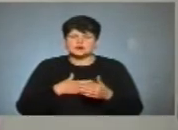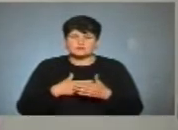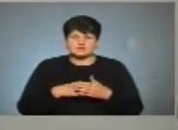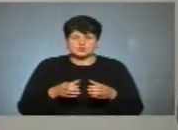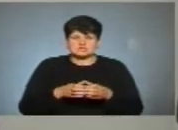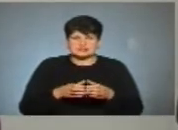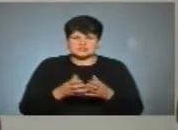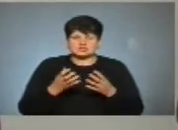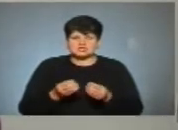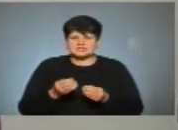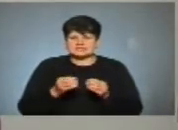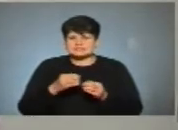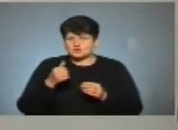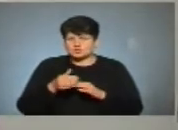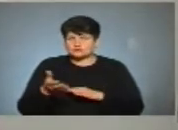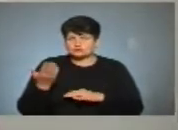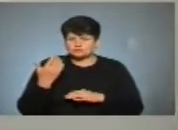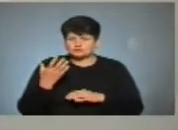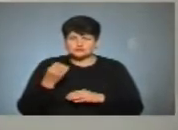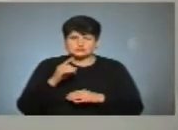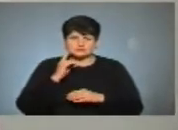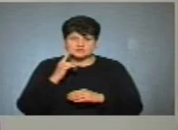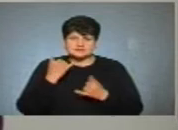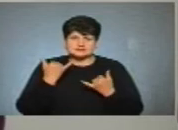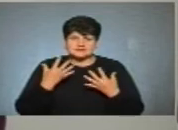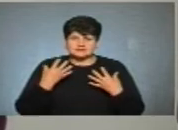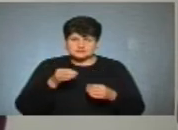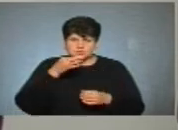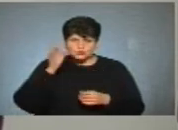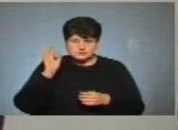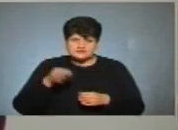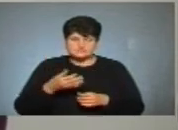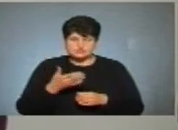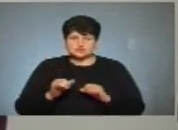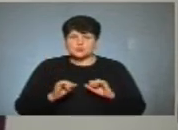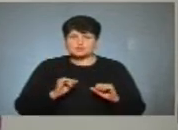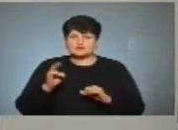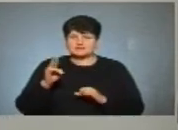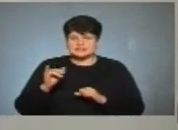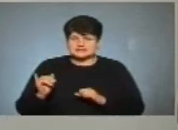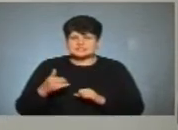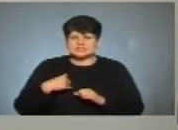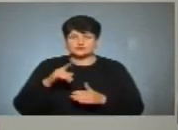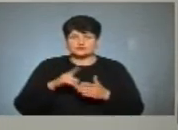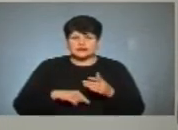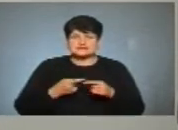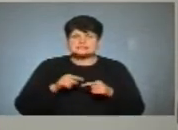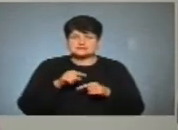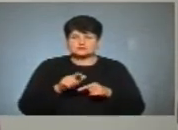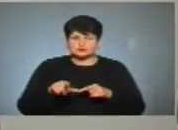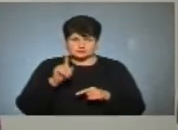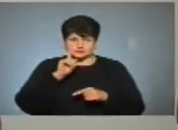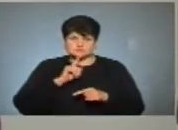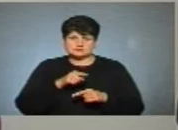які ще 10 років тому були зовсім юними. Зараз вони вже досвідчені управлінці. Я довіряю цим людям, мені з ними